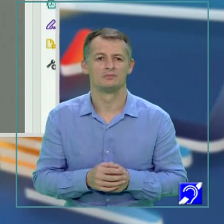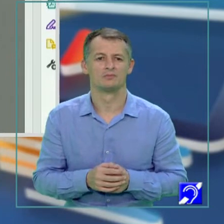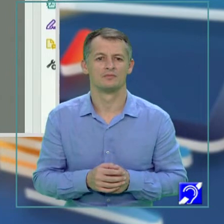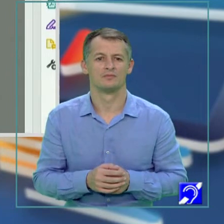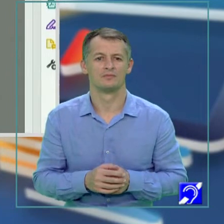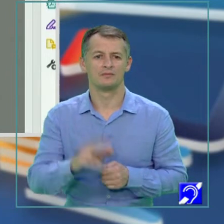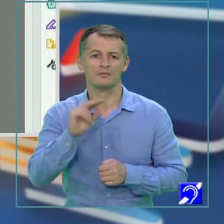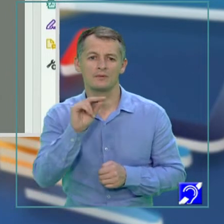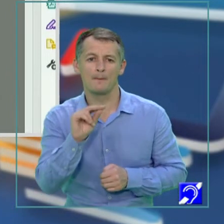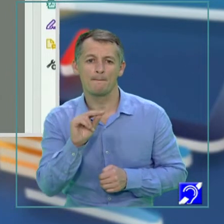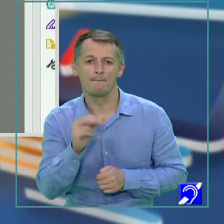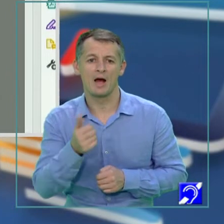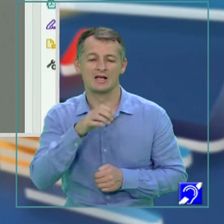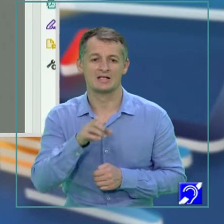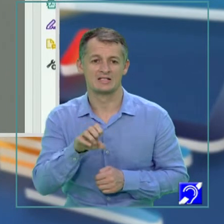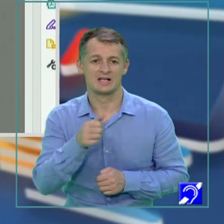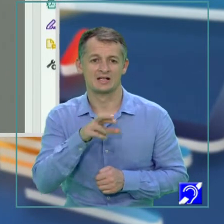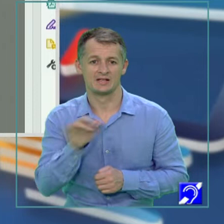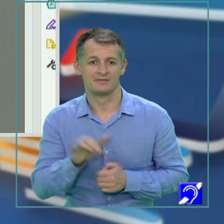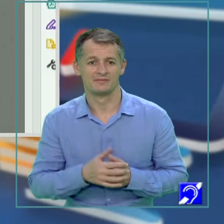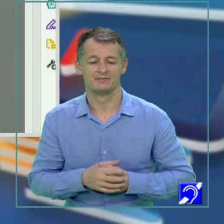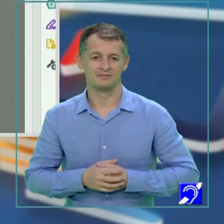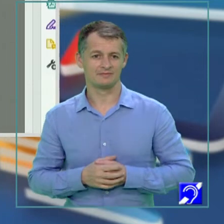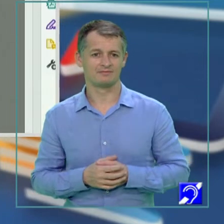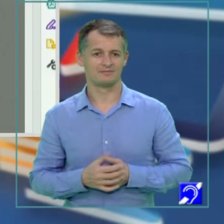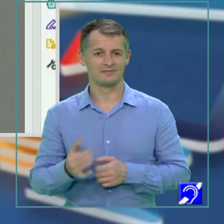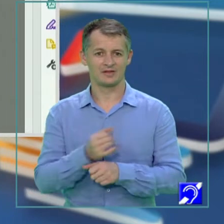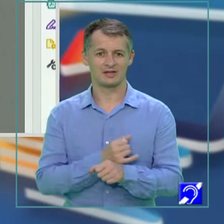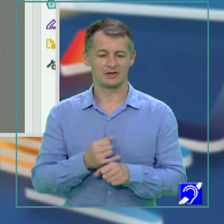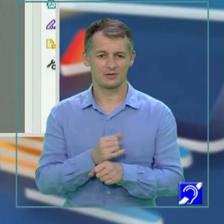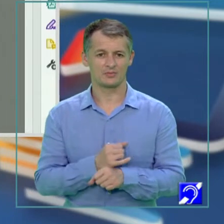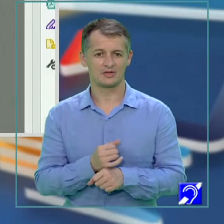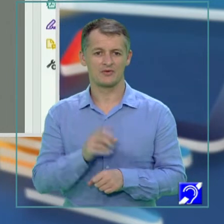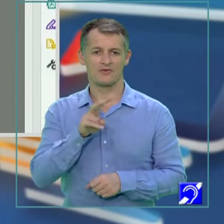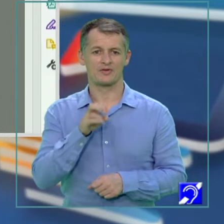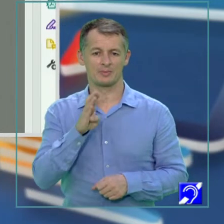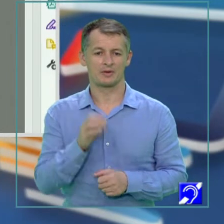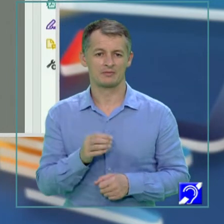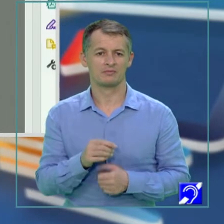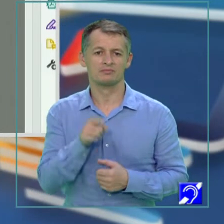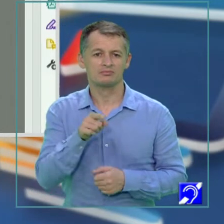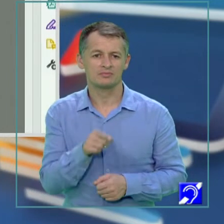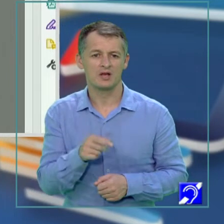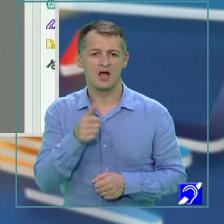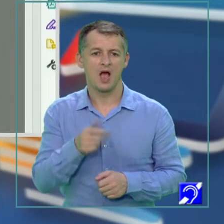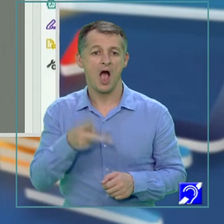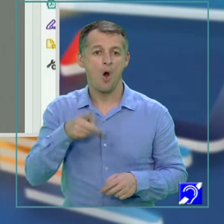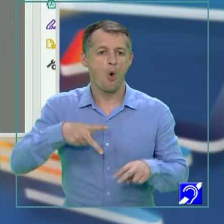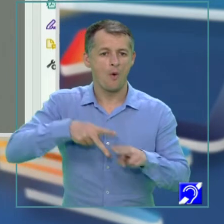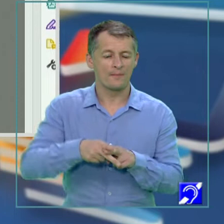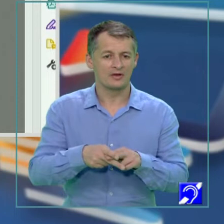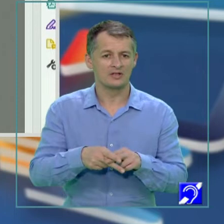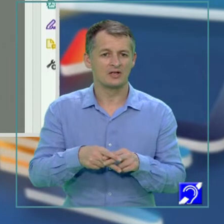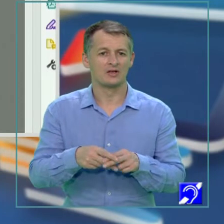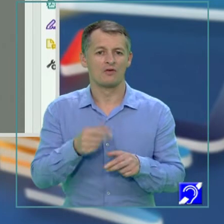Probabil că dacă ați fost atenți, ați văzut aici, verbul a ocupa este folosit un pic